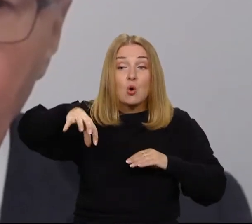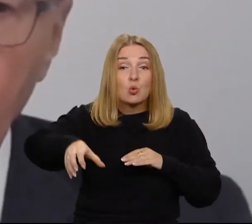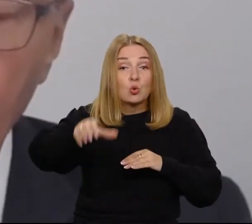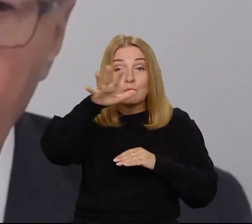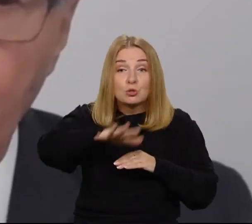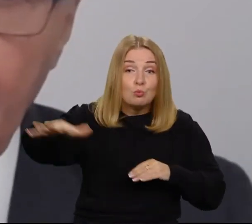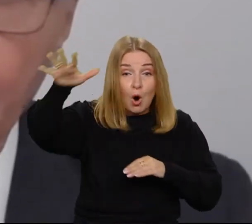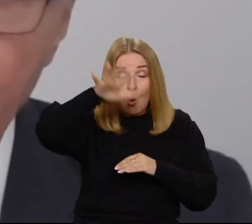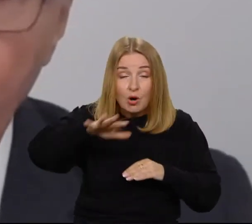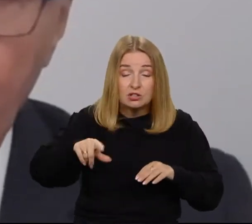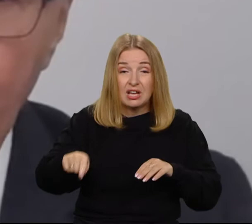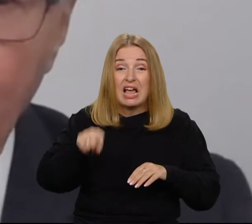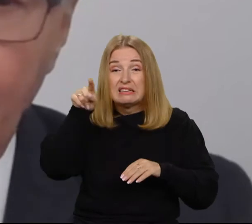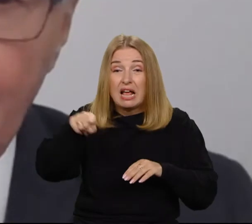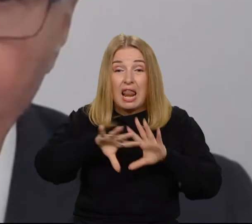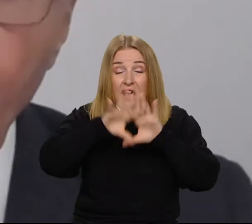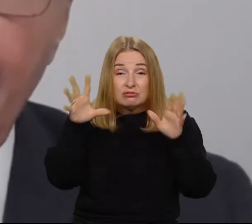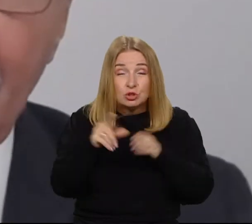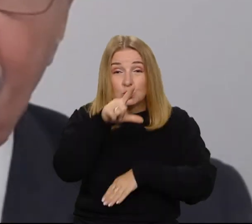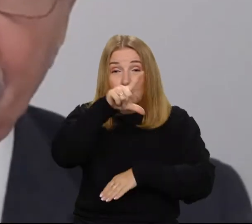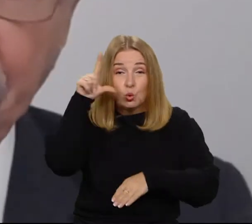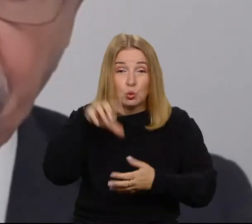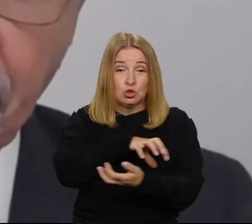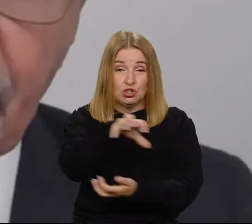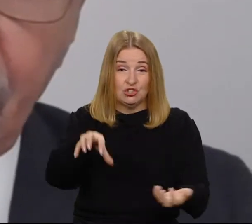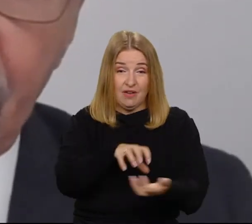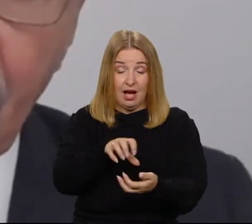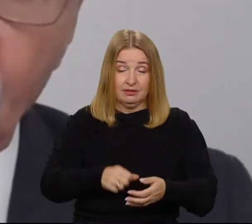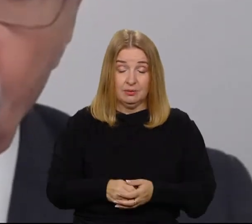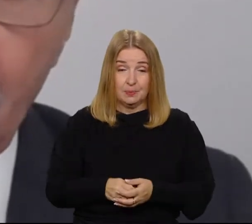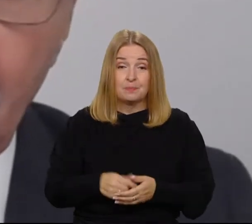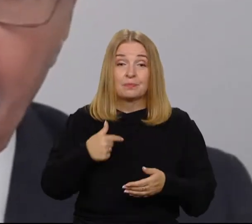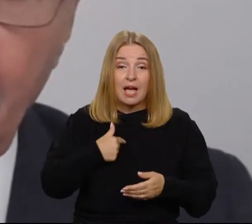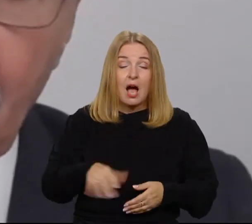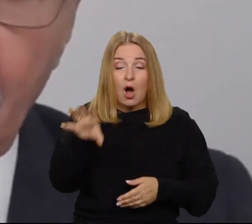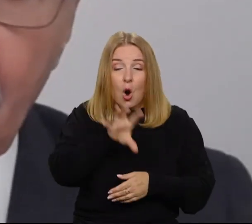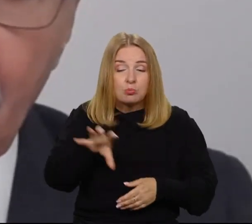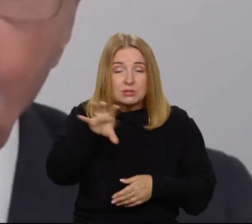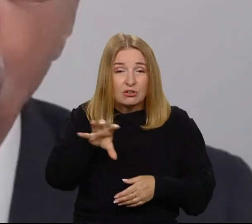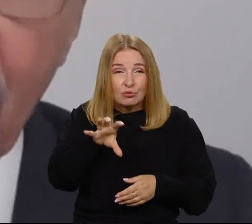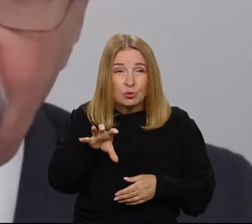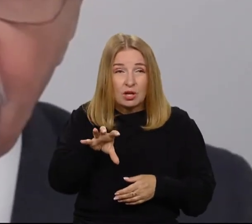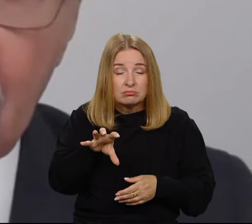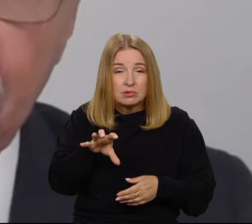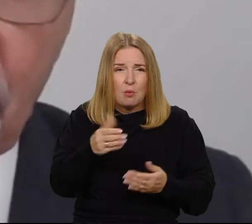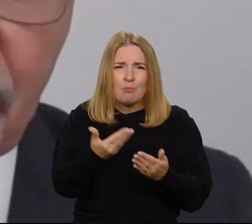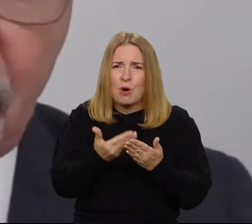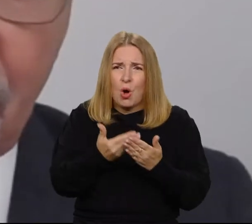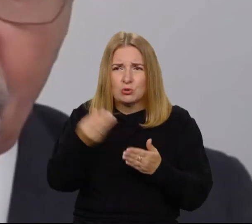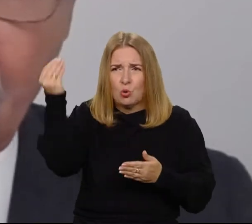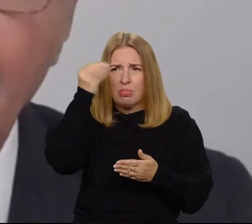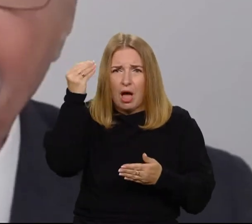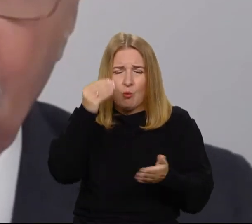I jak patrzę tak generalnie, tak z lotu ptaka na to, do czego nam uczenie jest